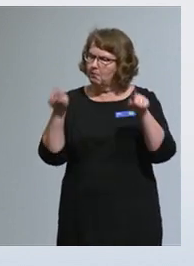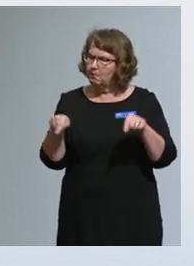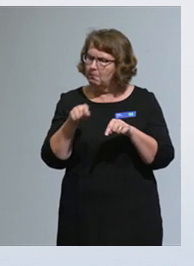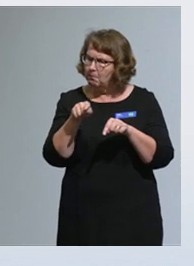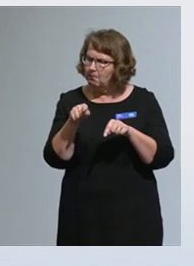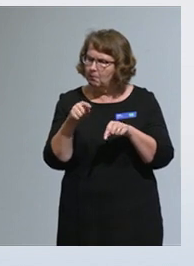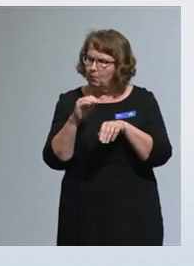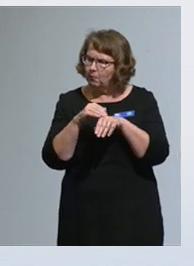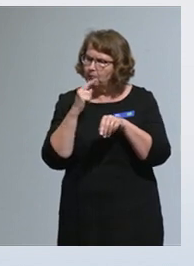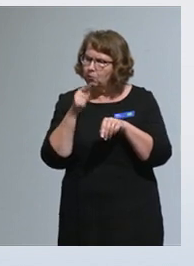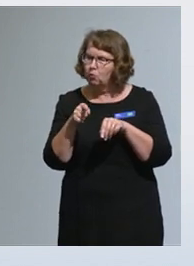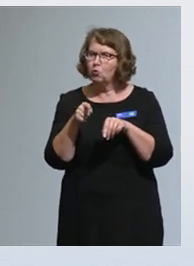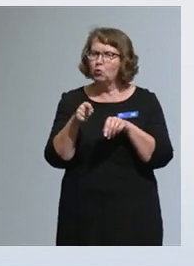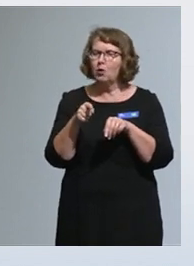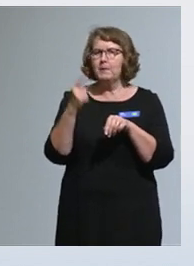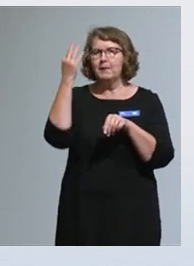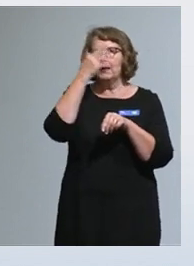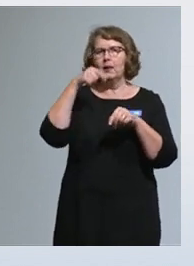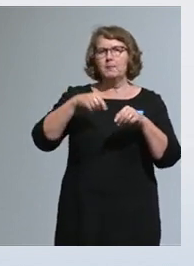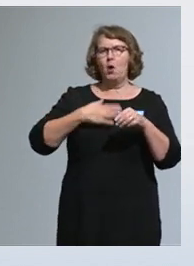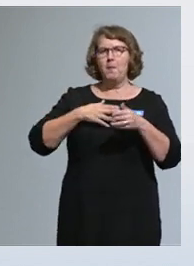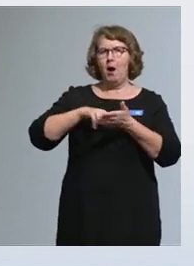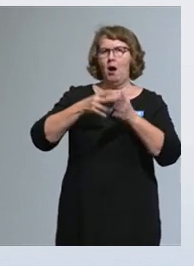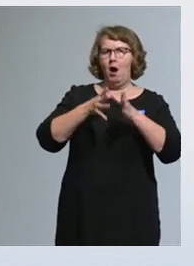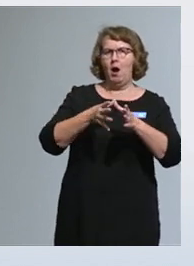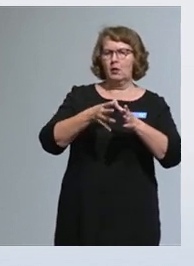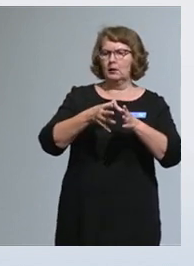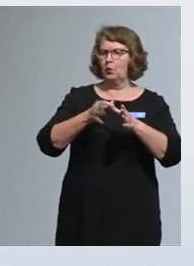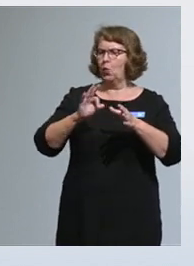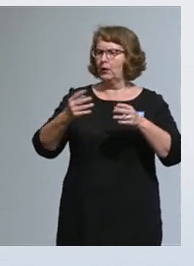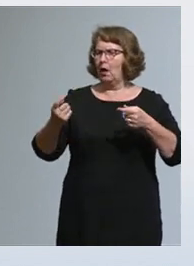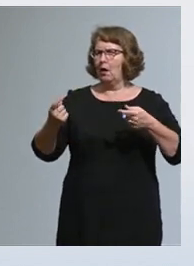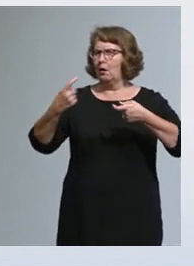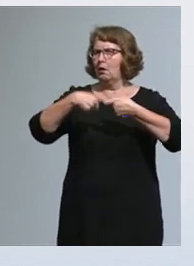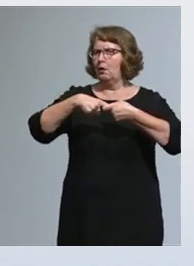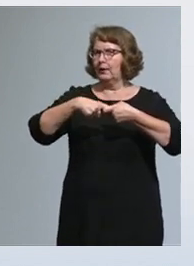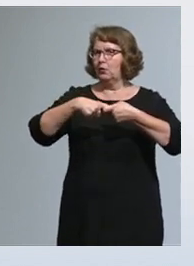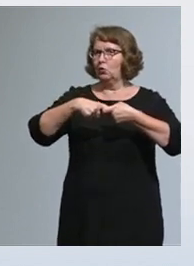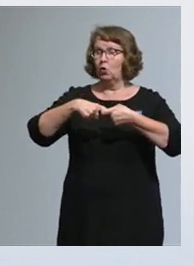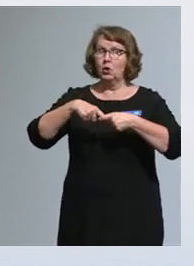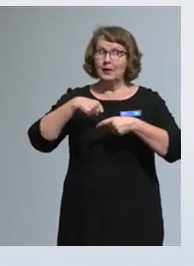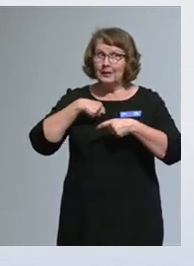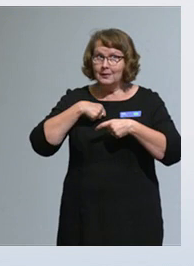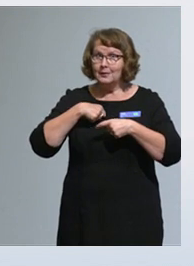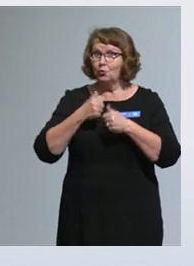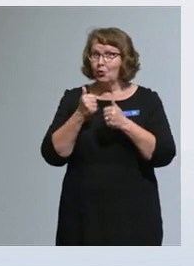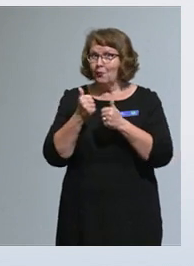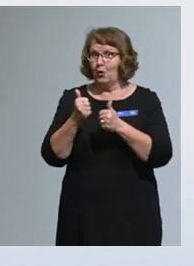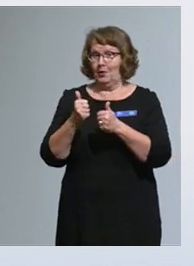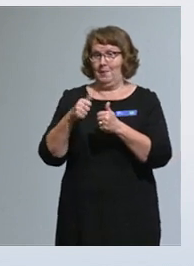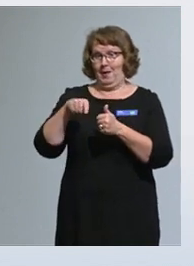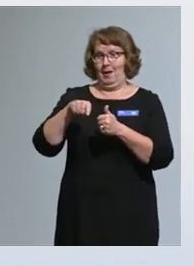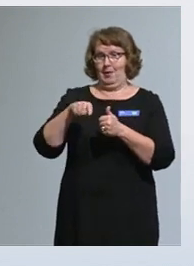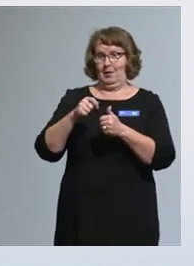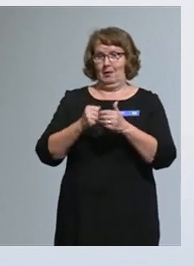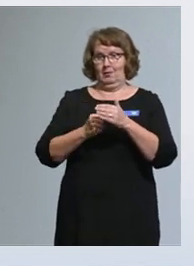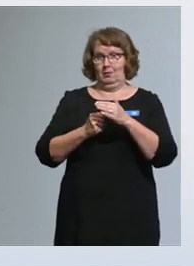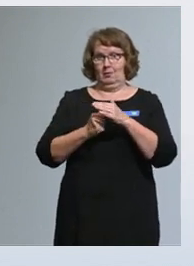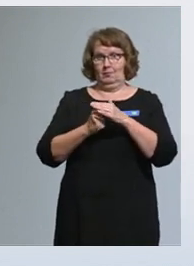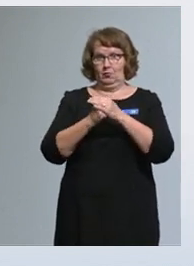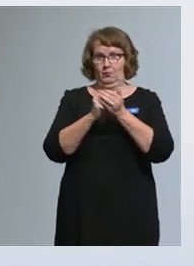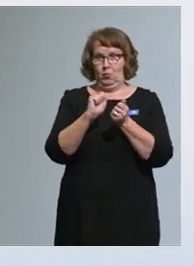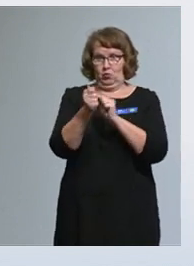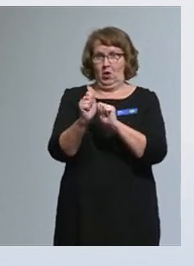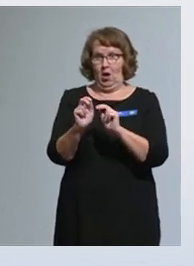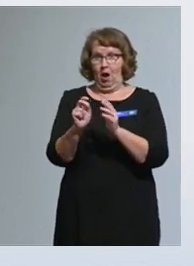korreloi tämän hankkeen kanssa. Itse uskallan toivoa, että valtioavustushanke voi osaltaan tukea järjestäjä tässä